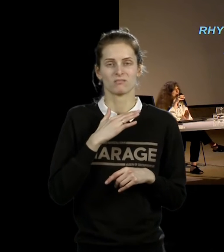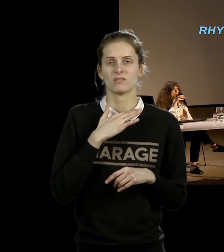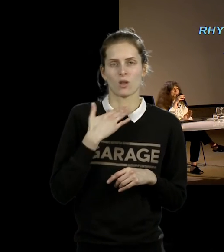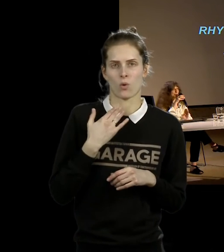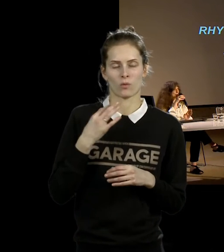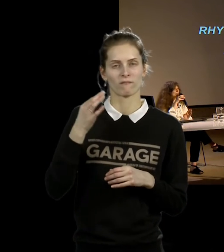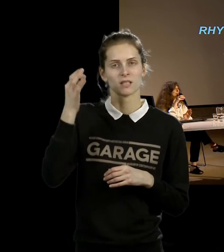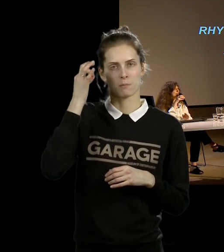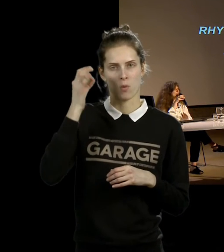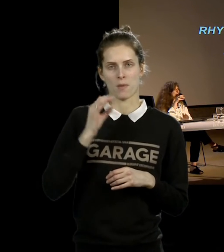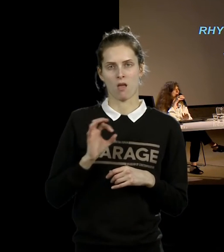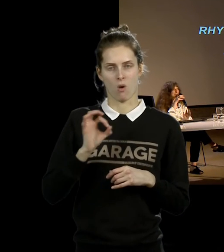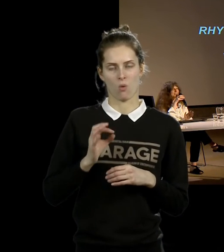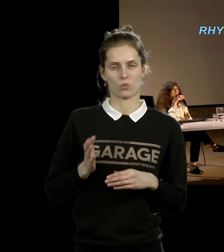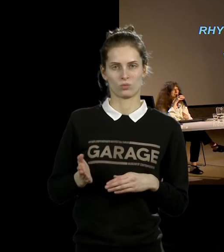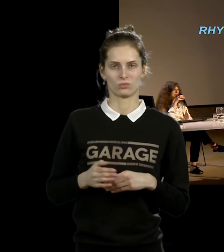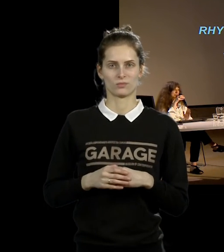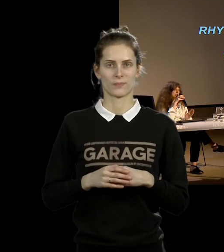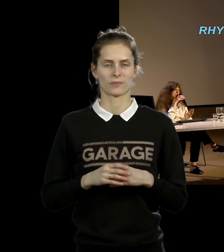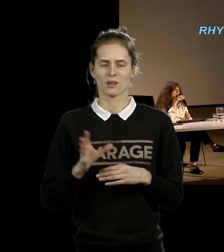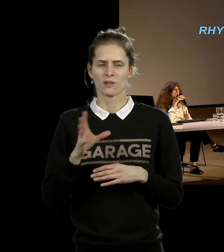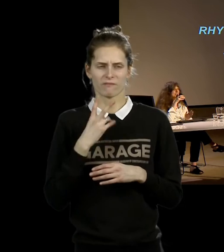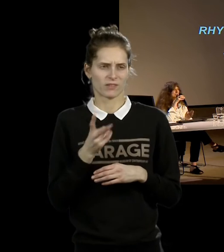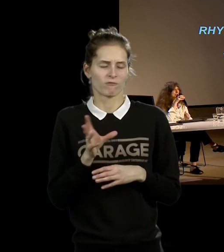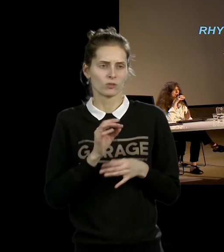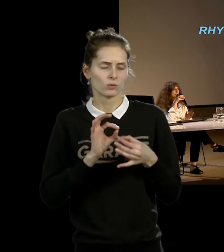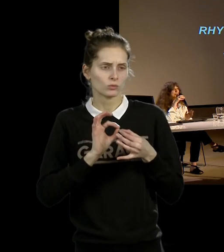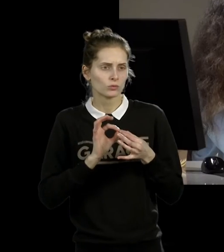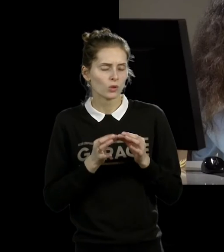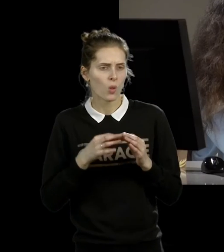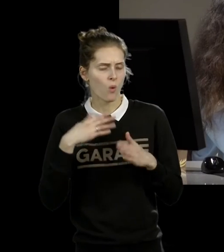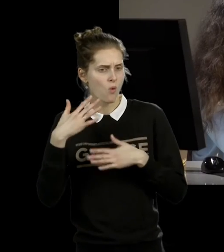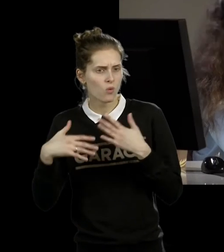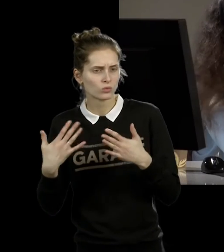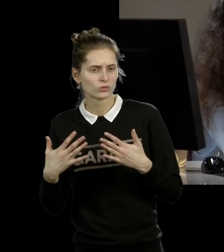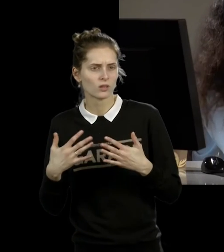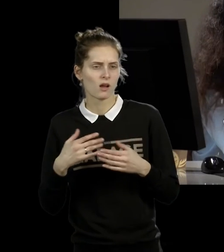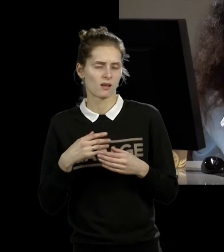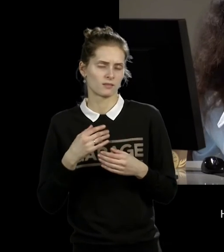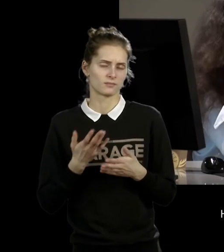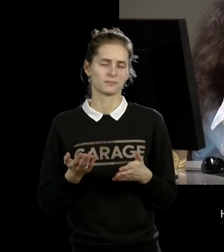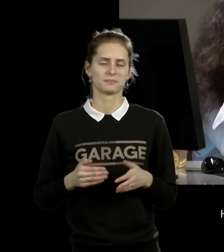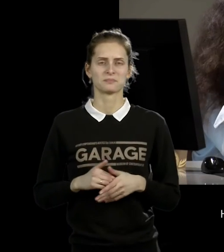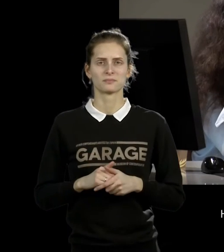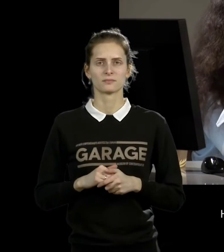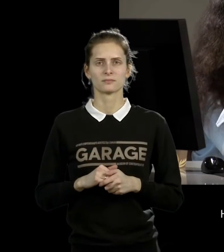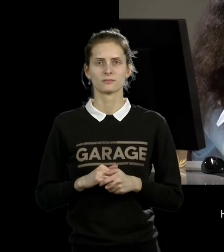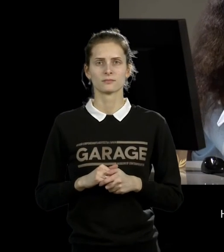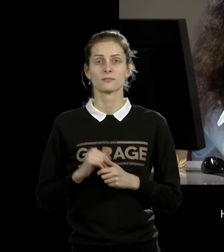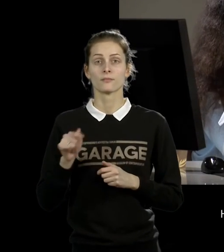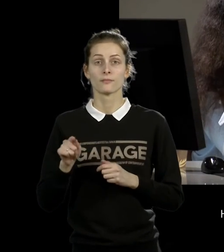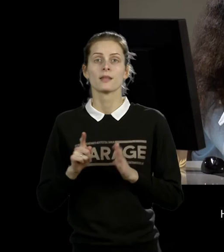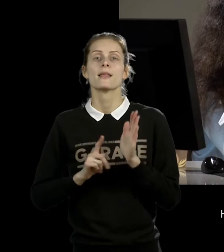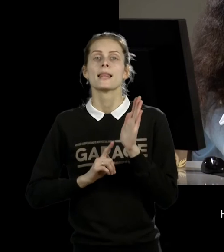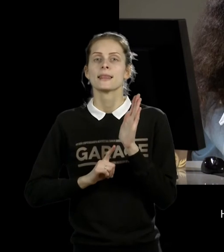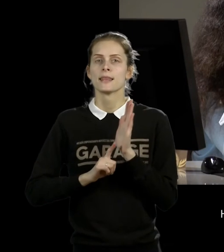В общем, все очень сложно и все богато нам располагает к различным домыслам и вымыслам. Начинает она, как я уже